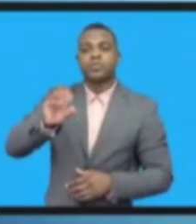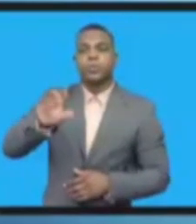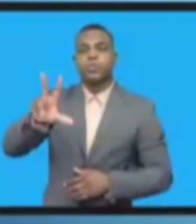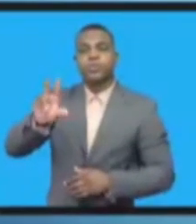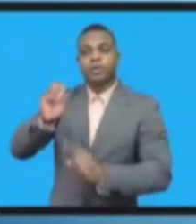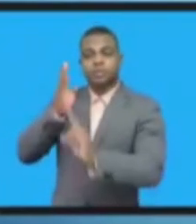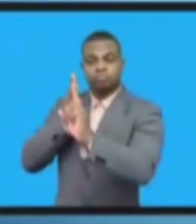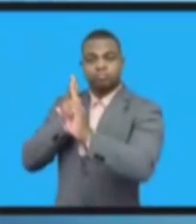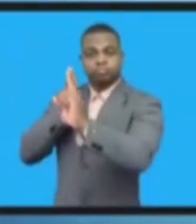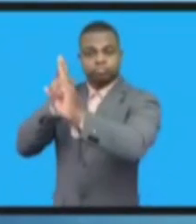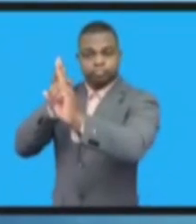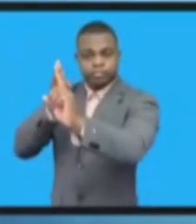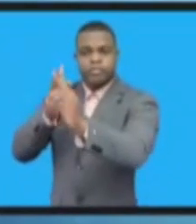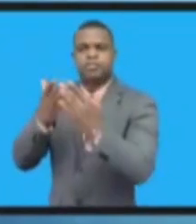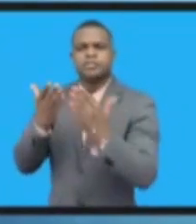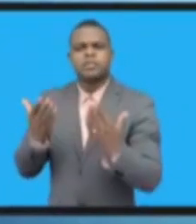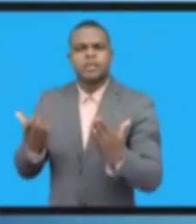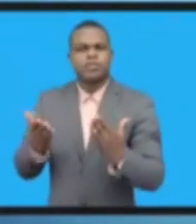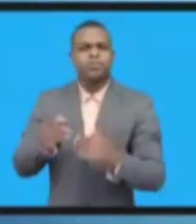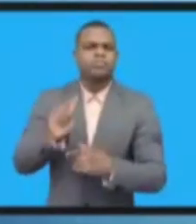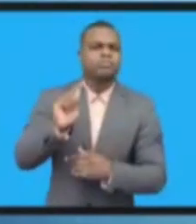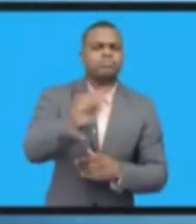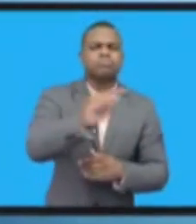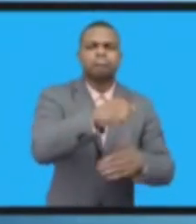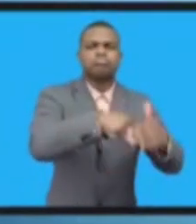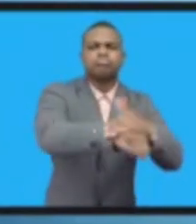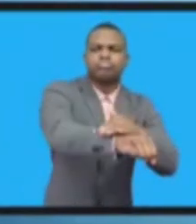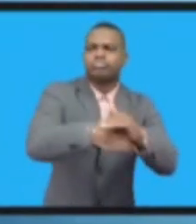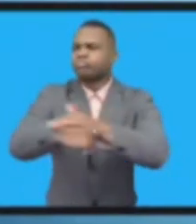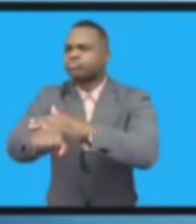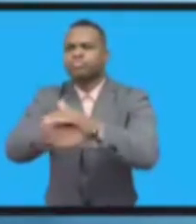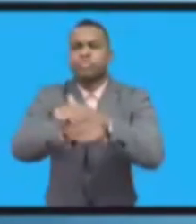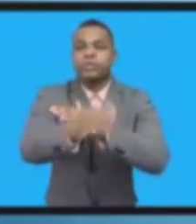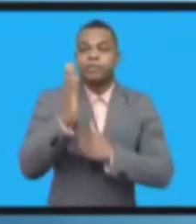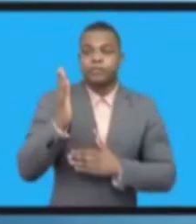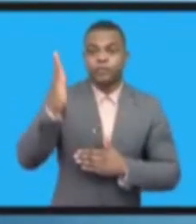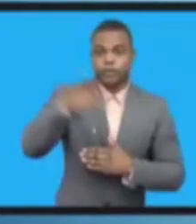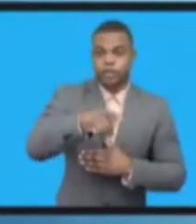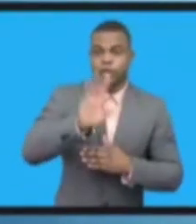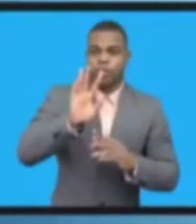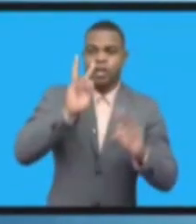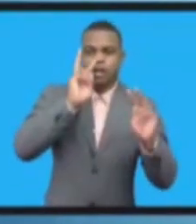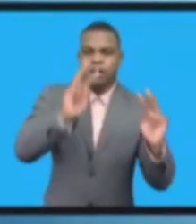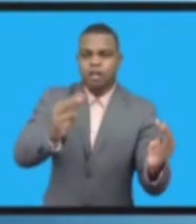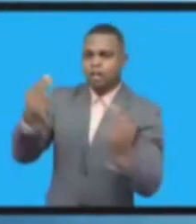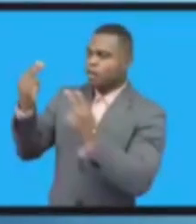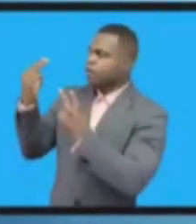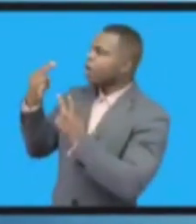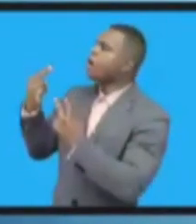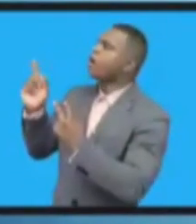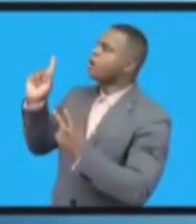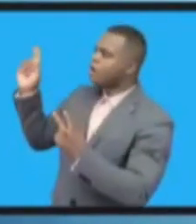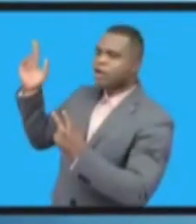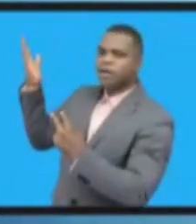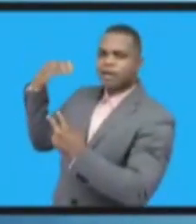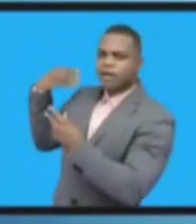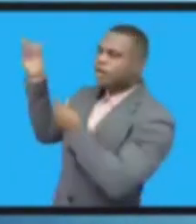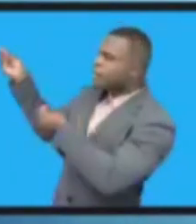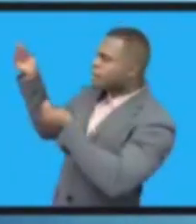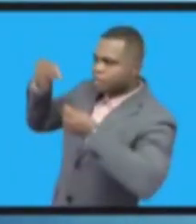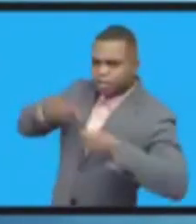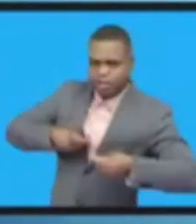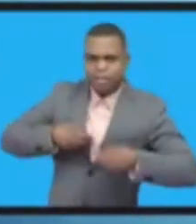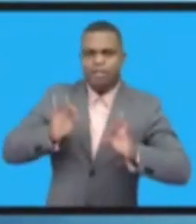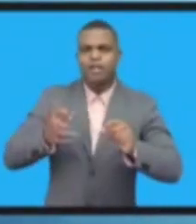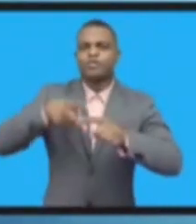этими инструментами? Инструментами, которые буквально так доступны, которые позволяют